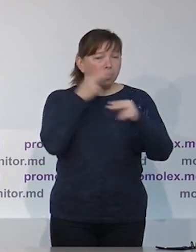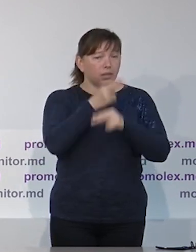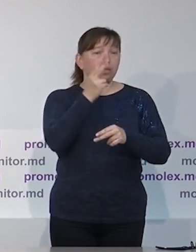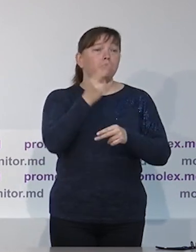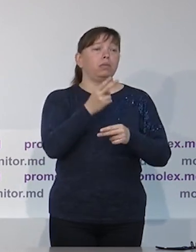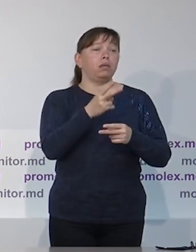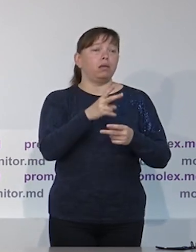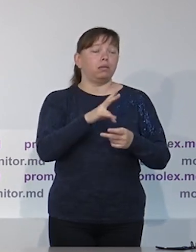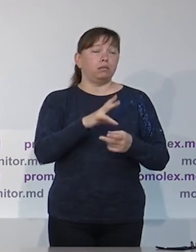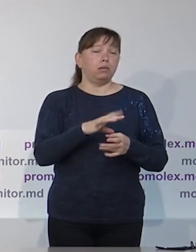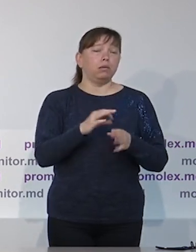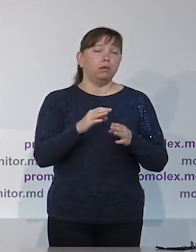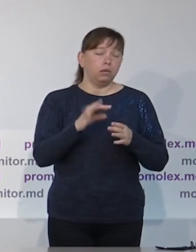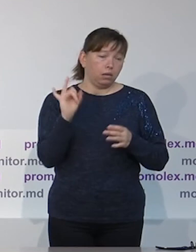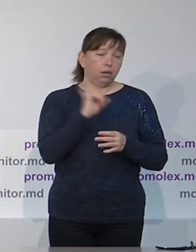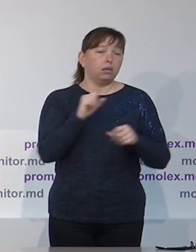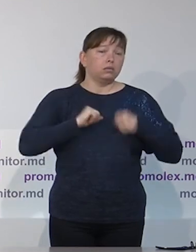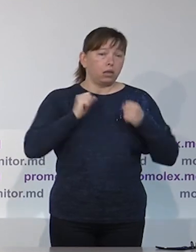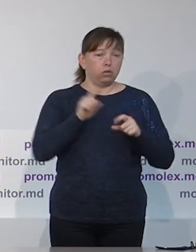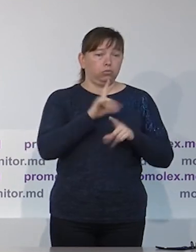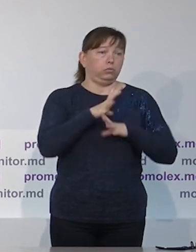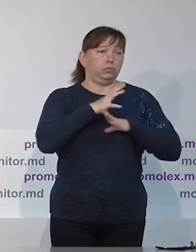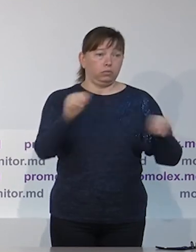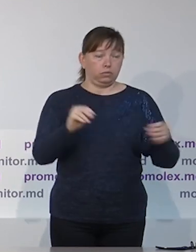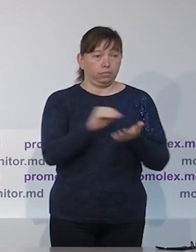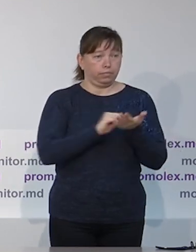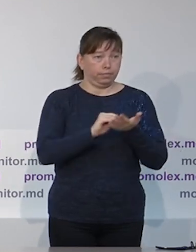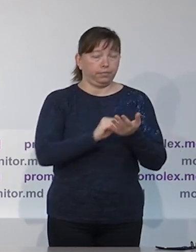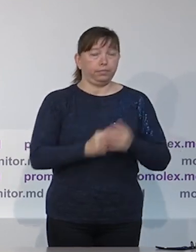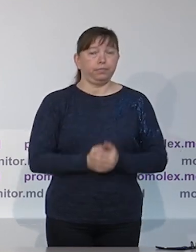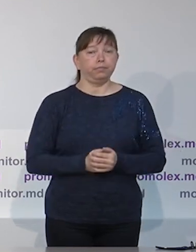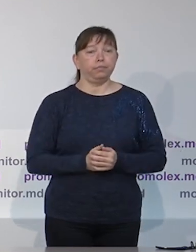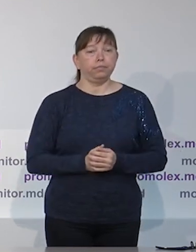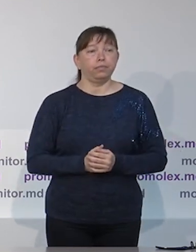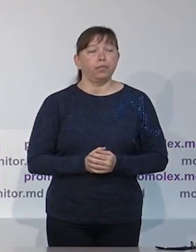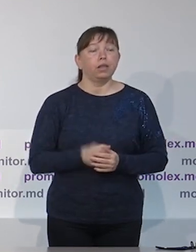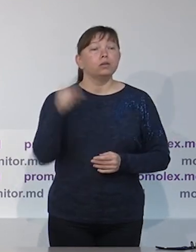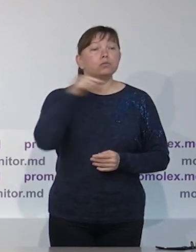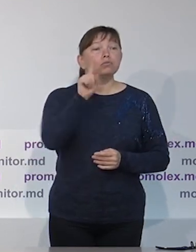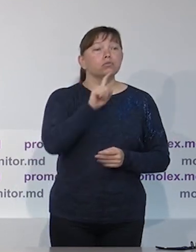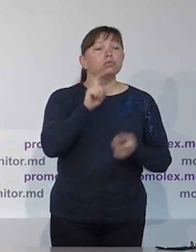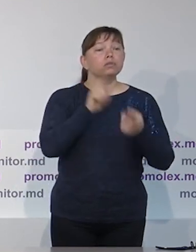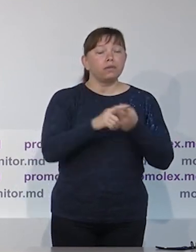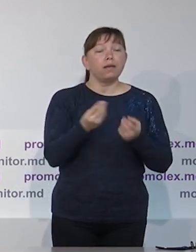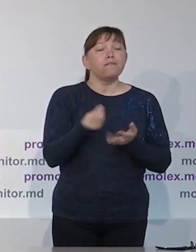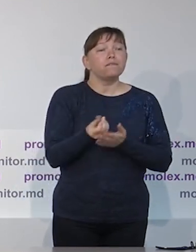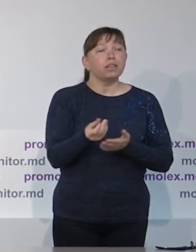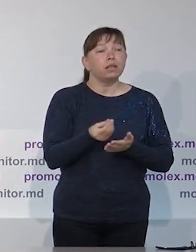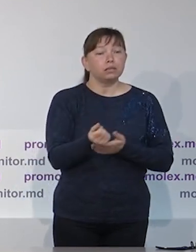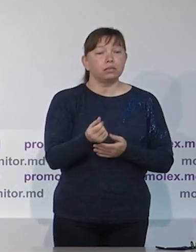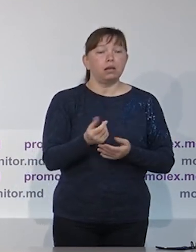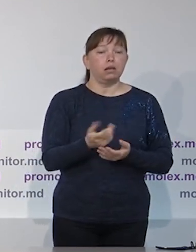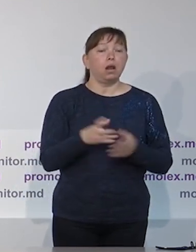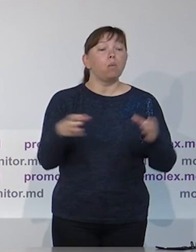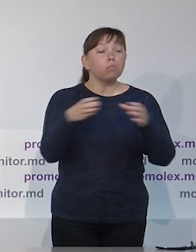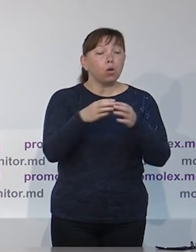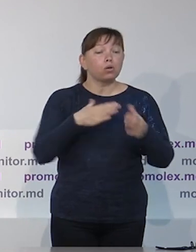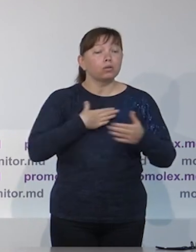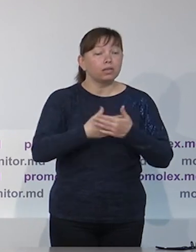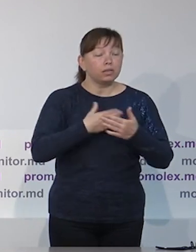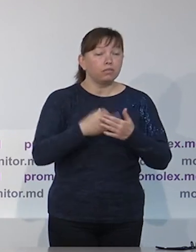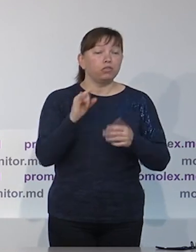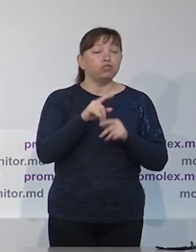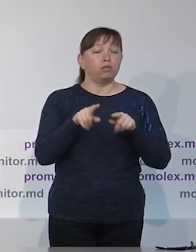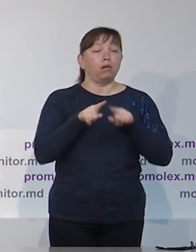прошлый раз был отказ открыть счет для избирательного конкурента. То есть